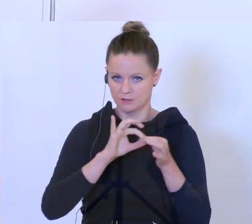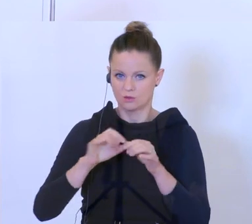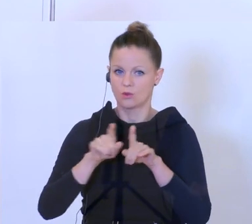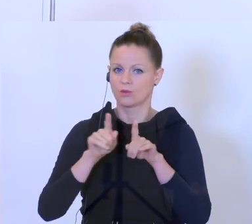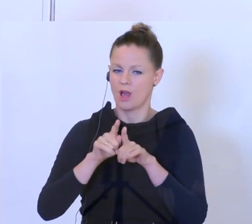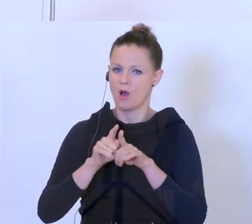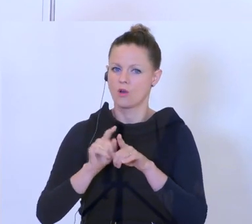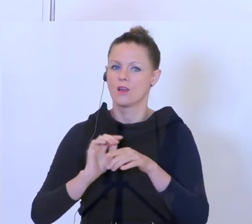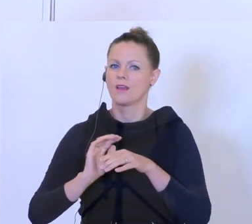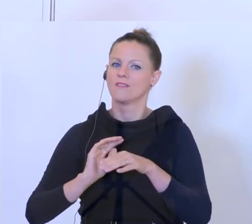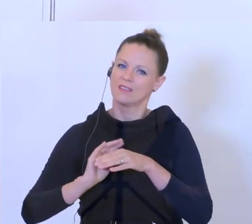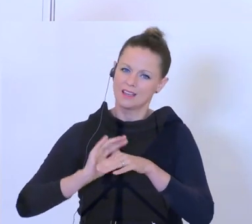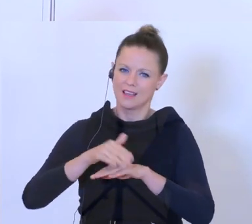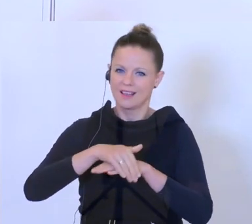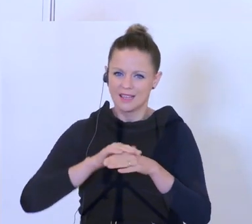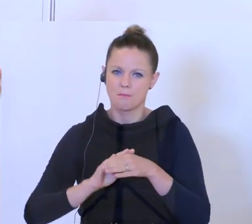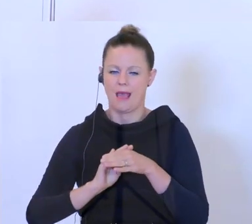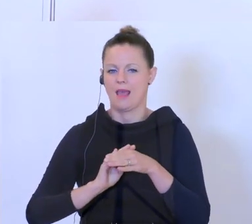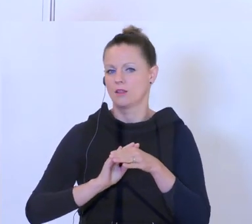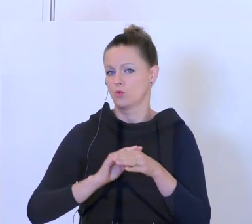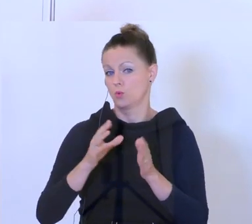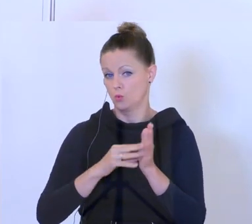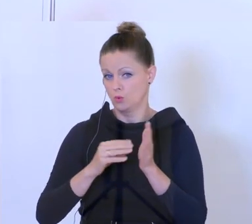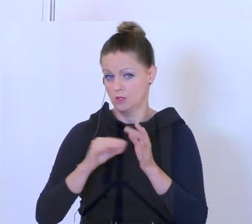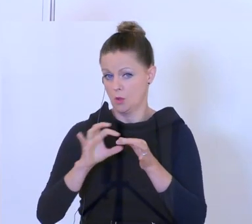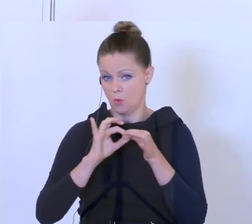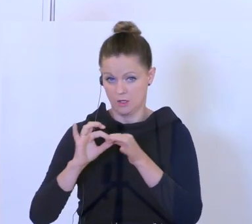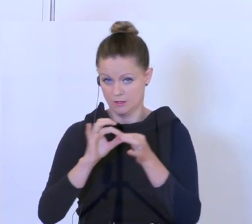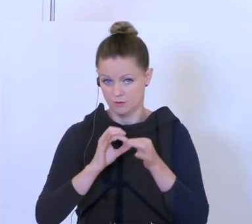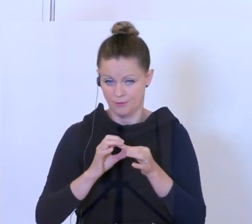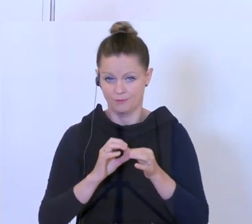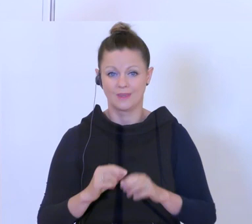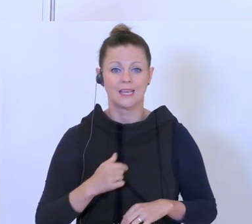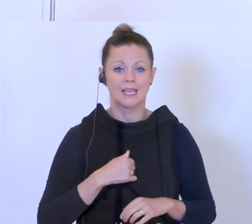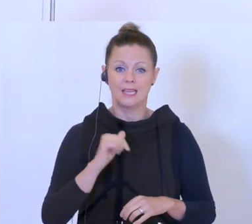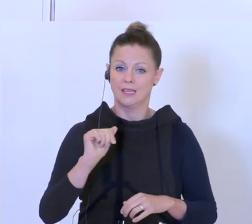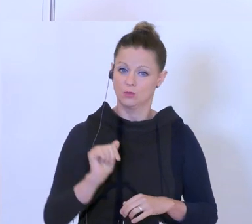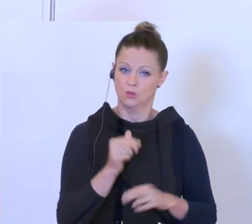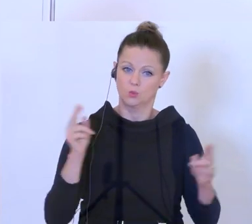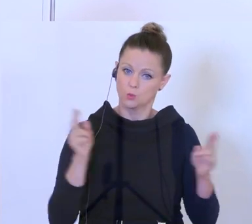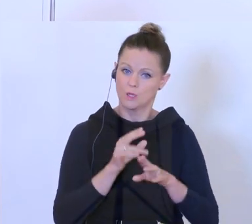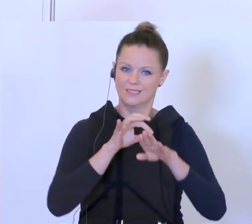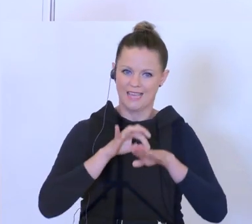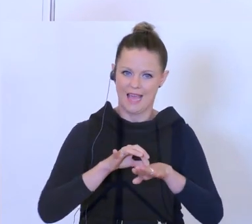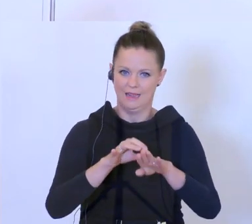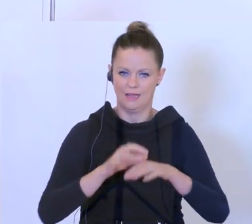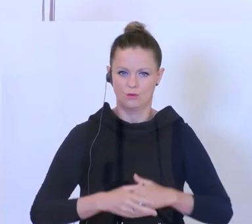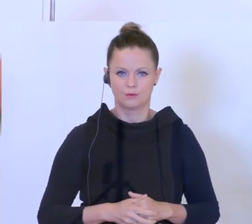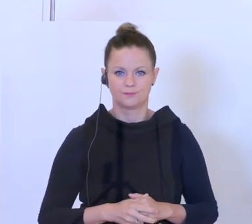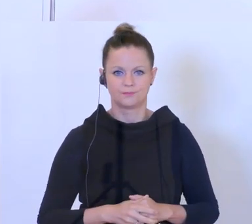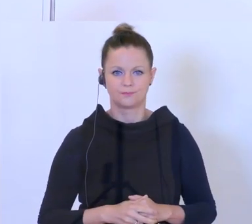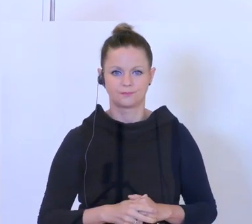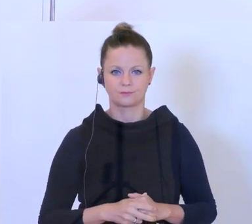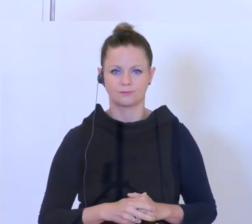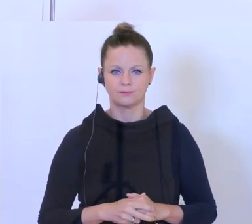Gemeinnützigen und dafür wollte ich jetzt einmal mir kurz die Einleitung nehmen. Die